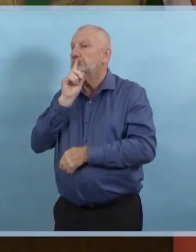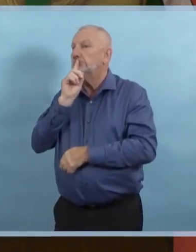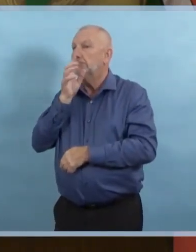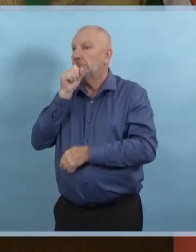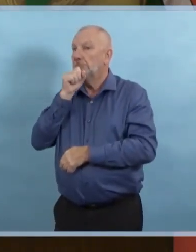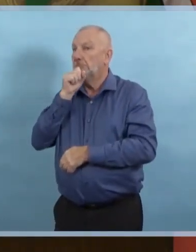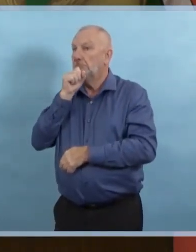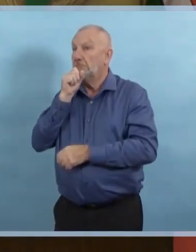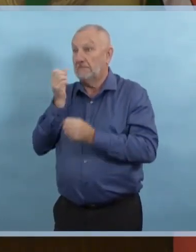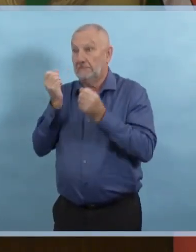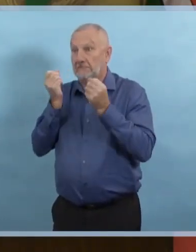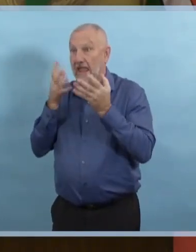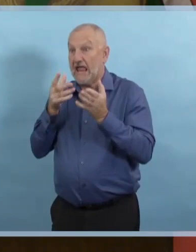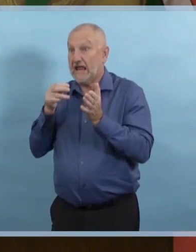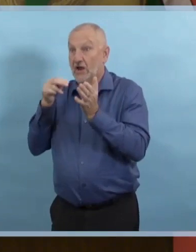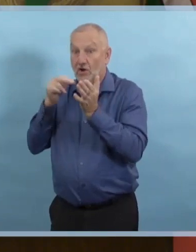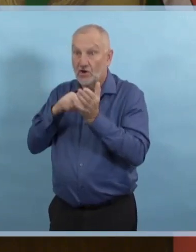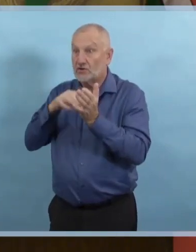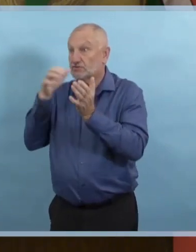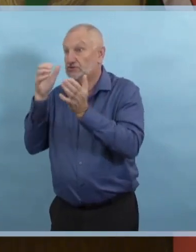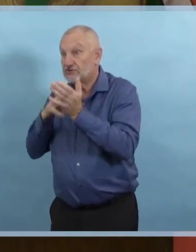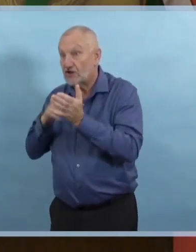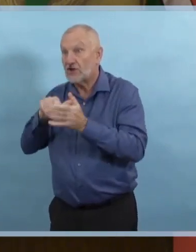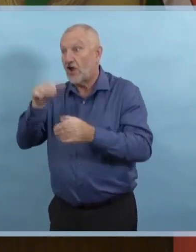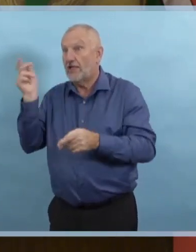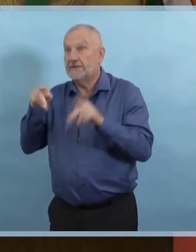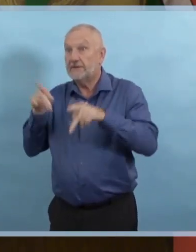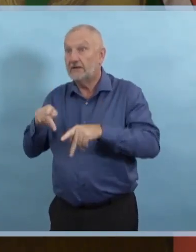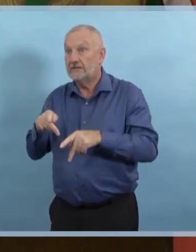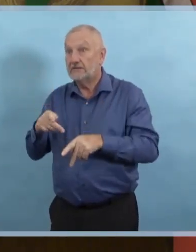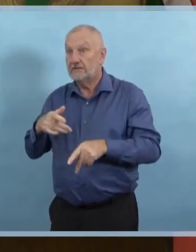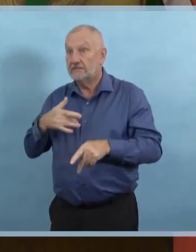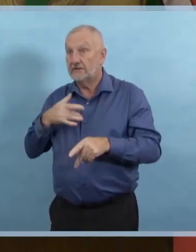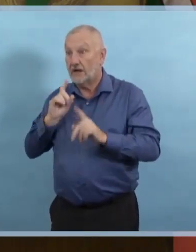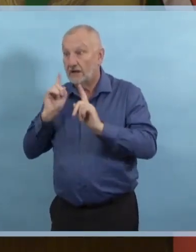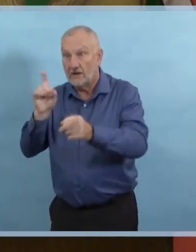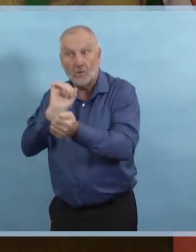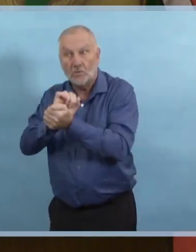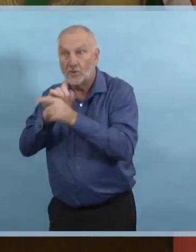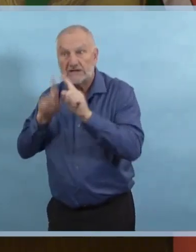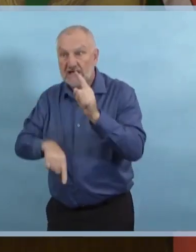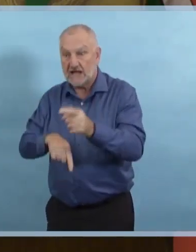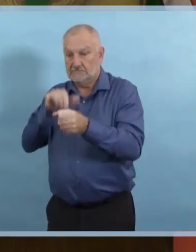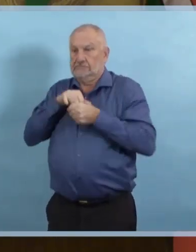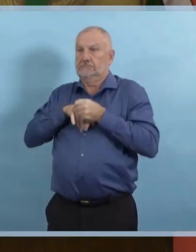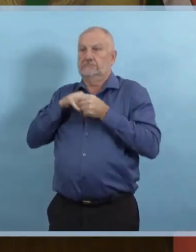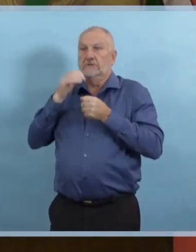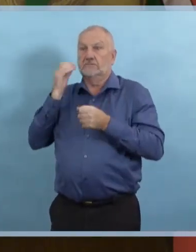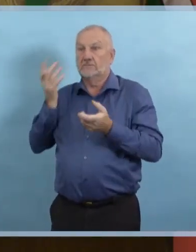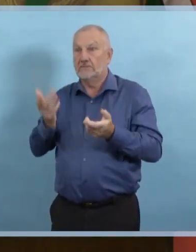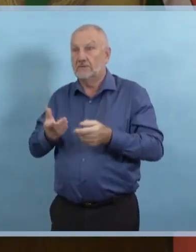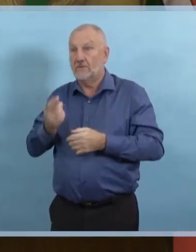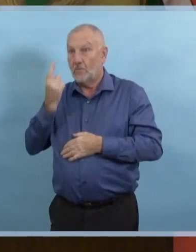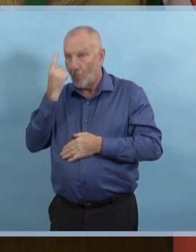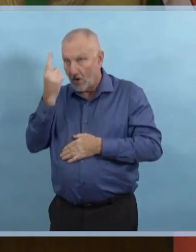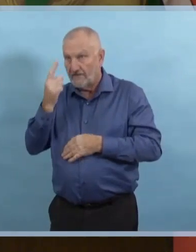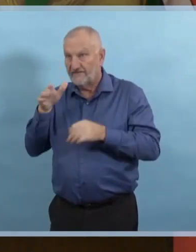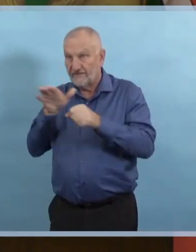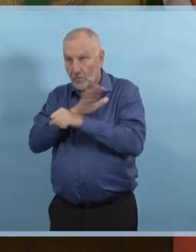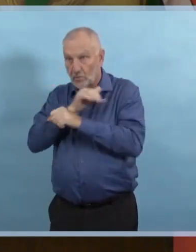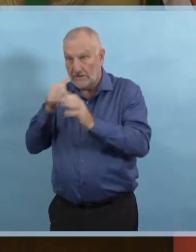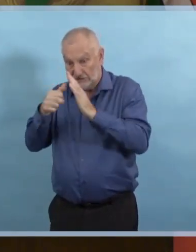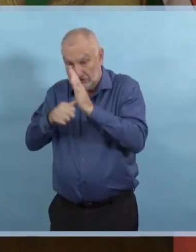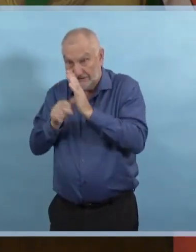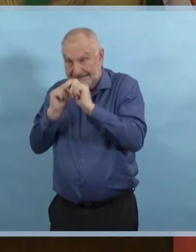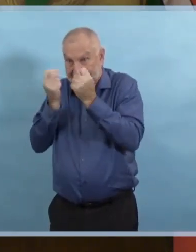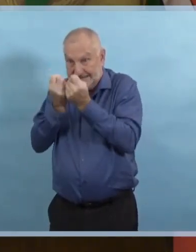chirurgiens qui aide à la maison pendant deux semaines à cause de ce manque de communication. Donc, cela porte une pression